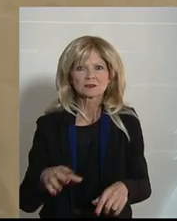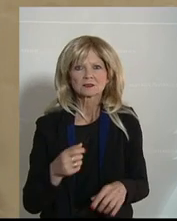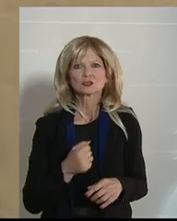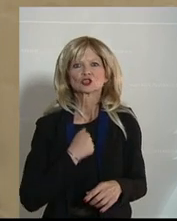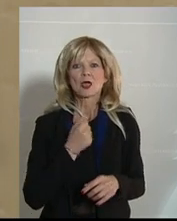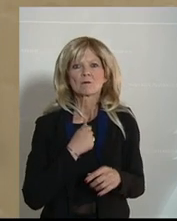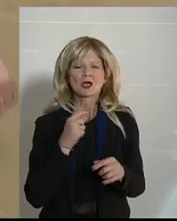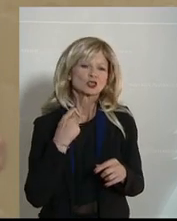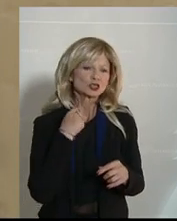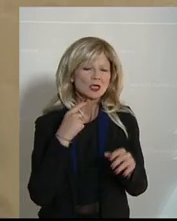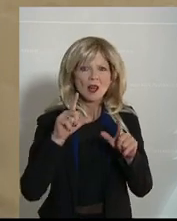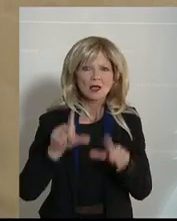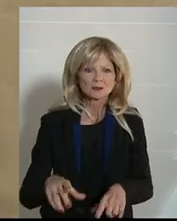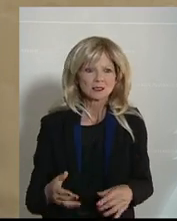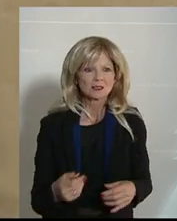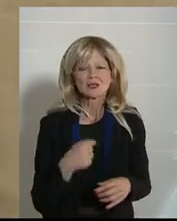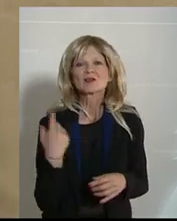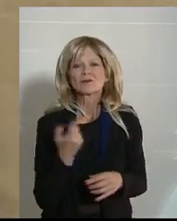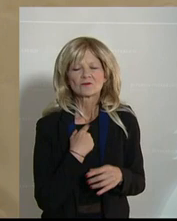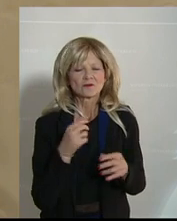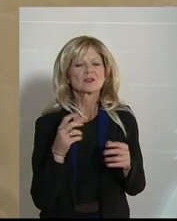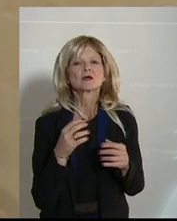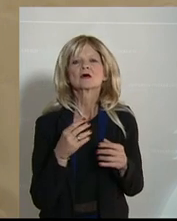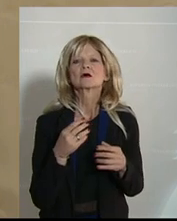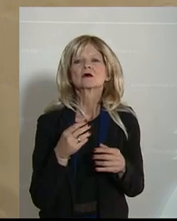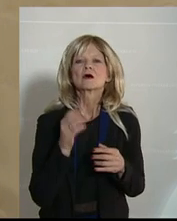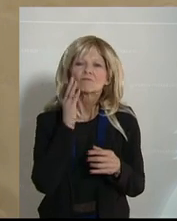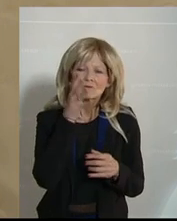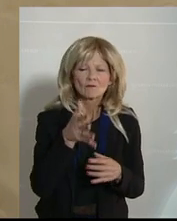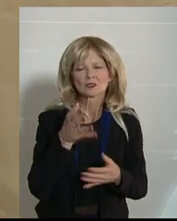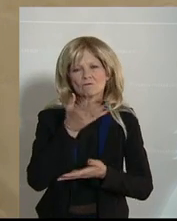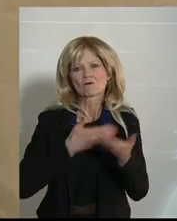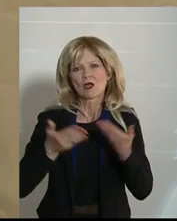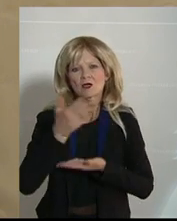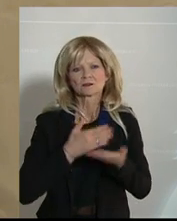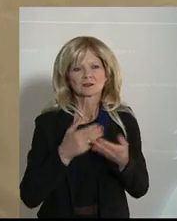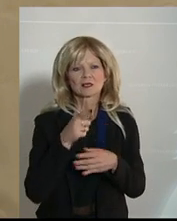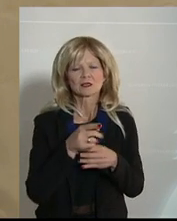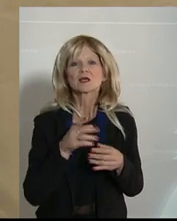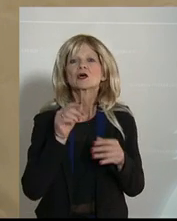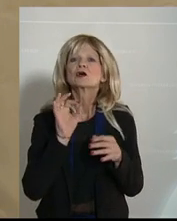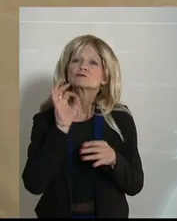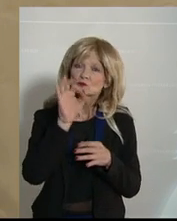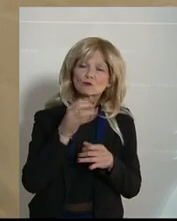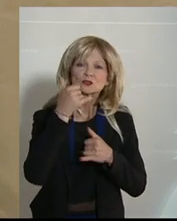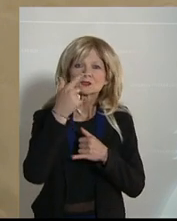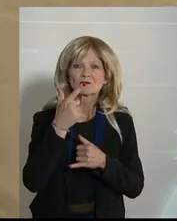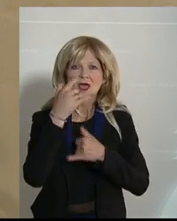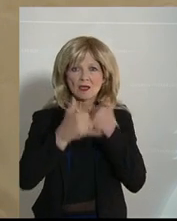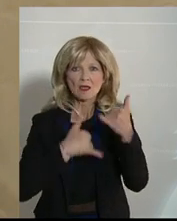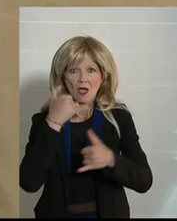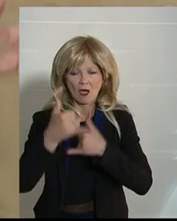jetzt verhandelt wird, wie die Kollegin Meinler-Reisinger zu Recht gesagt hat, ist auf zwei Jahre begrenzt. Es wird ein großes ökologisches,